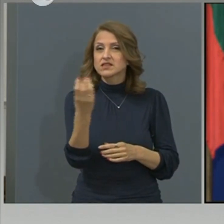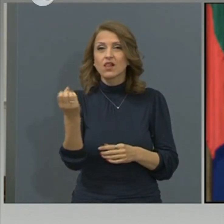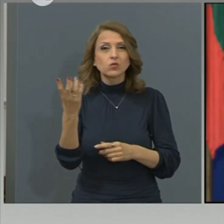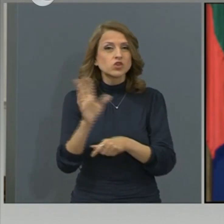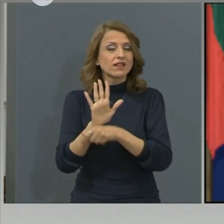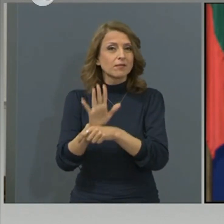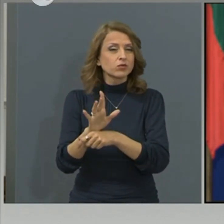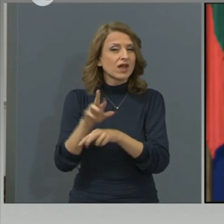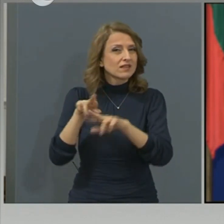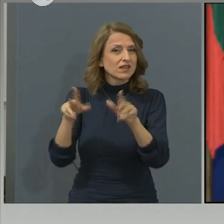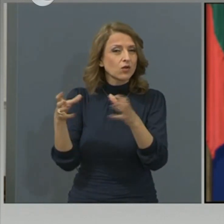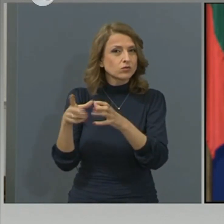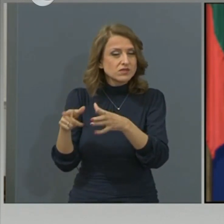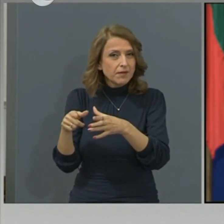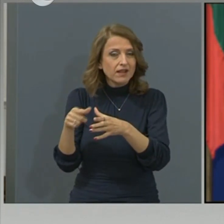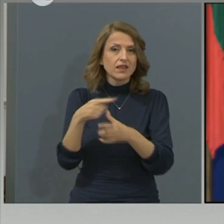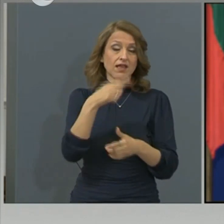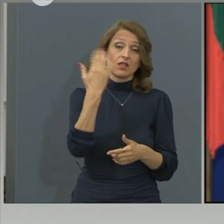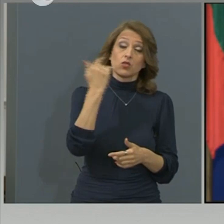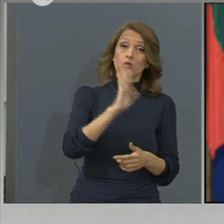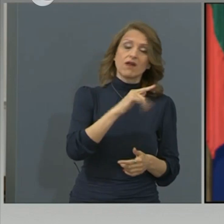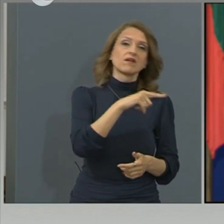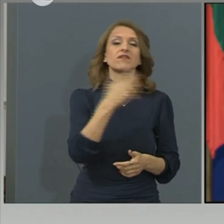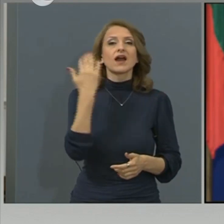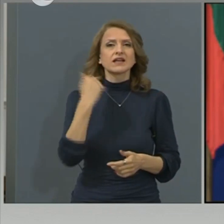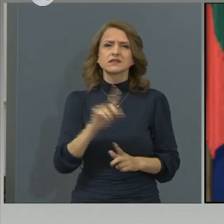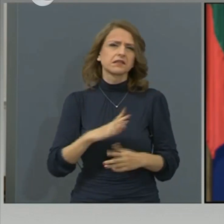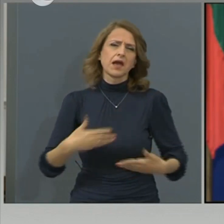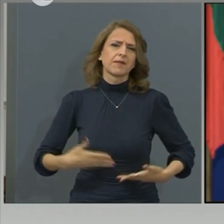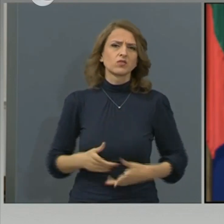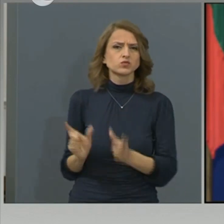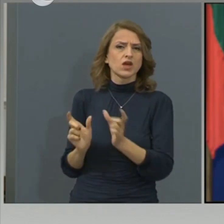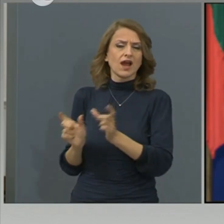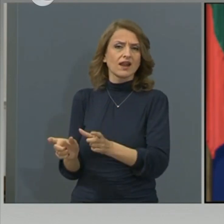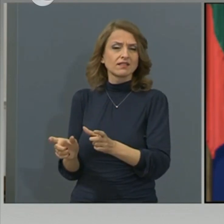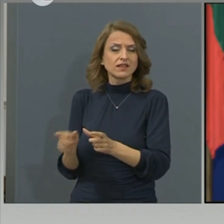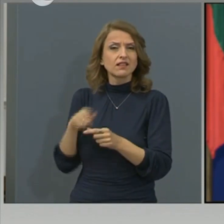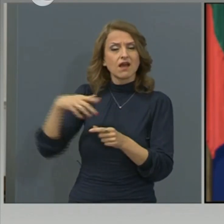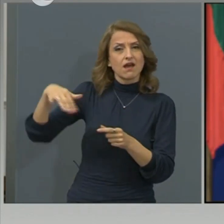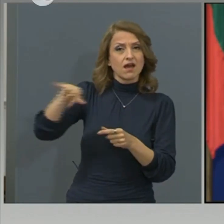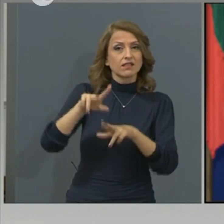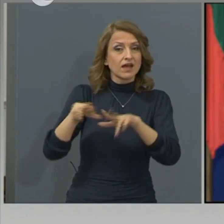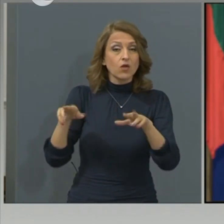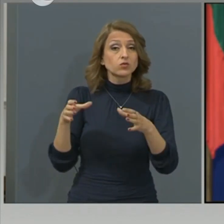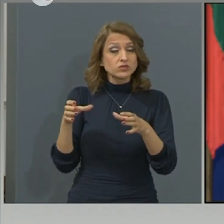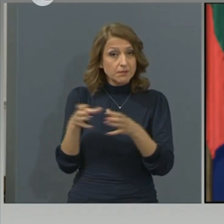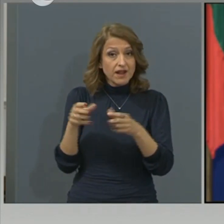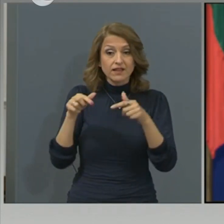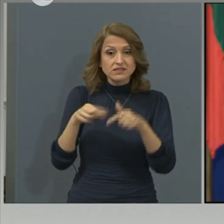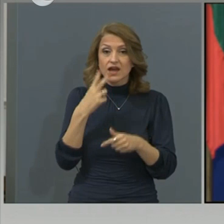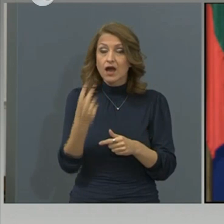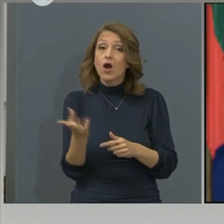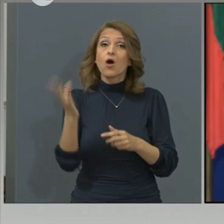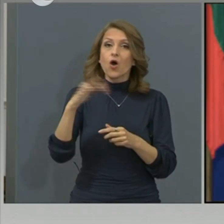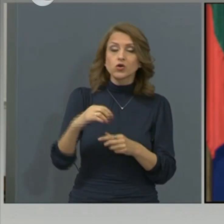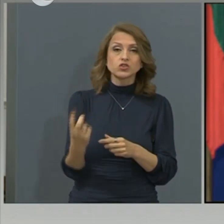попитах, вие тогава казахте, няма нужда от карантина на Народното събрание, предвид случая с доктор Демов. Умислете ли сега вече